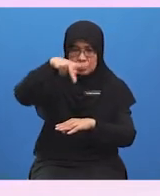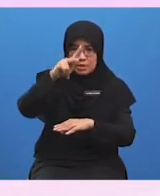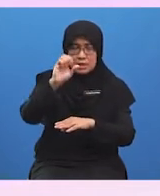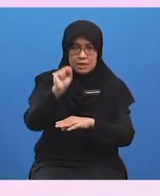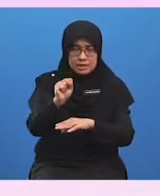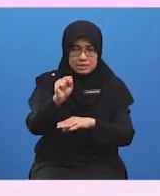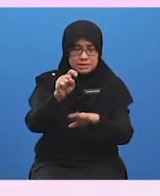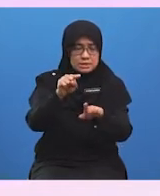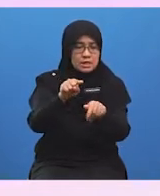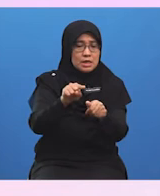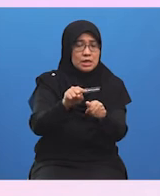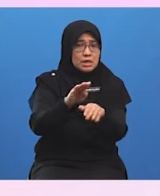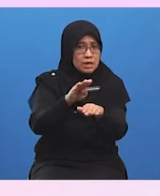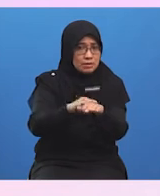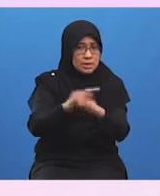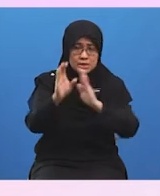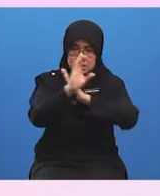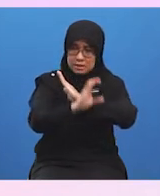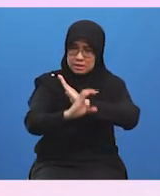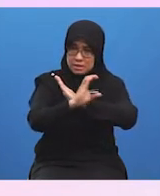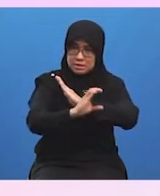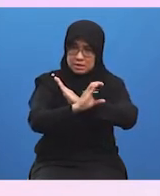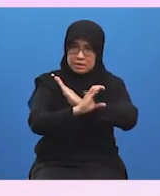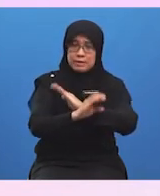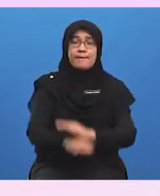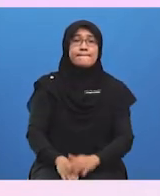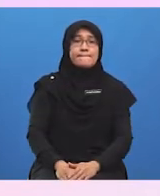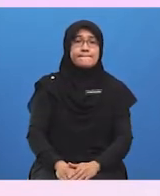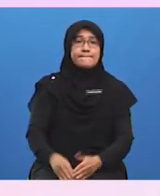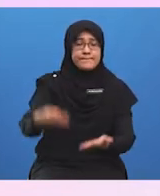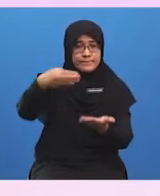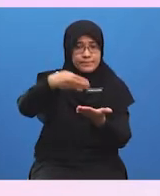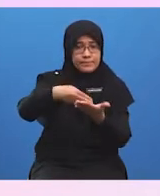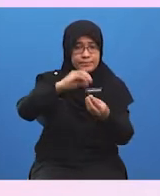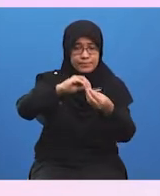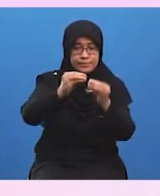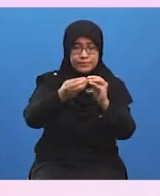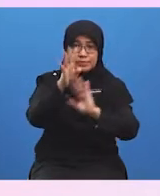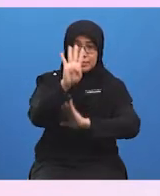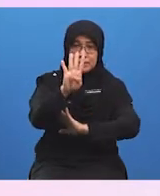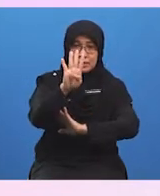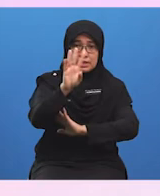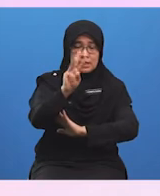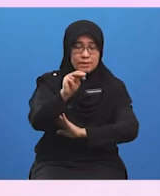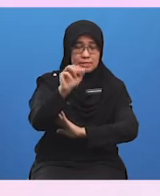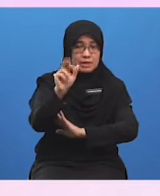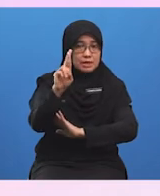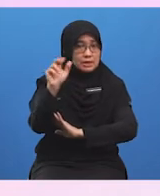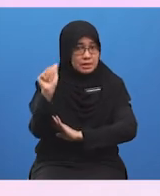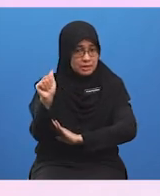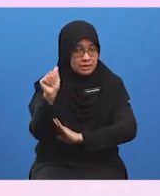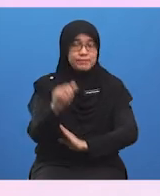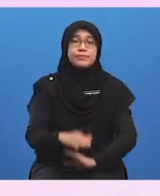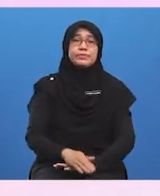Agensi kerajaan yang keempat ialah Majlis Amanah Rakyat, MARA. Agensi ini